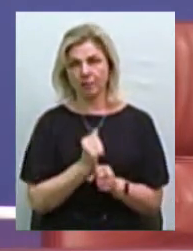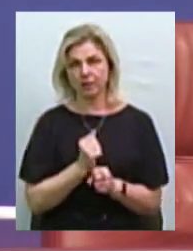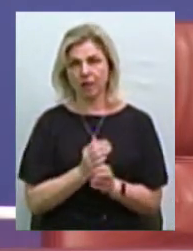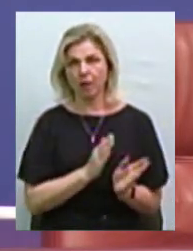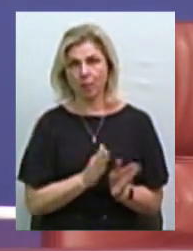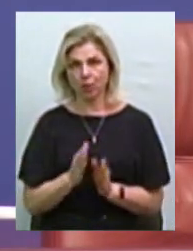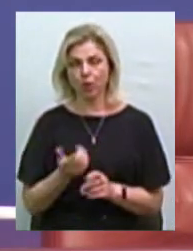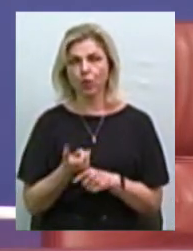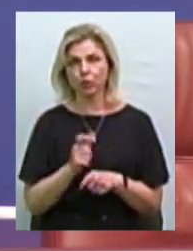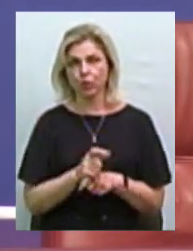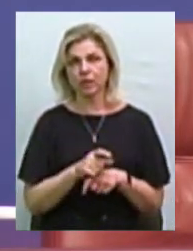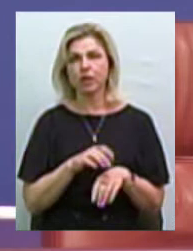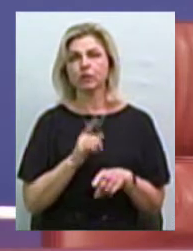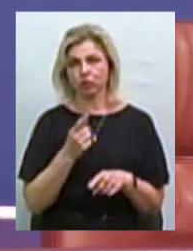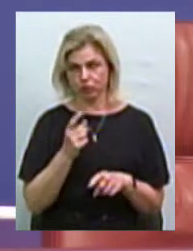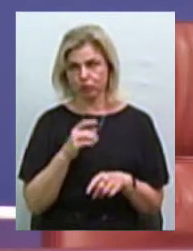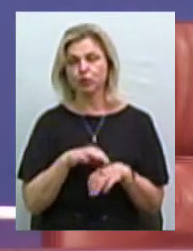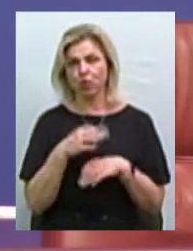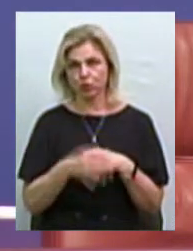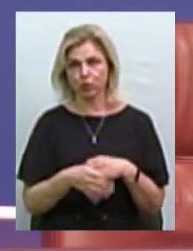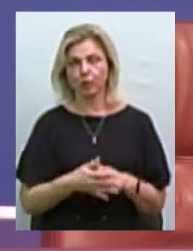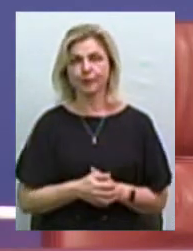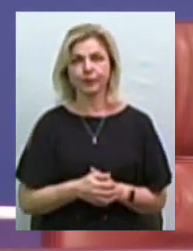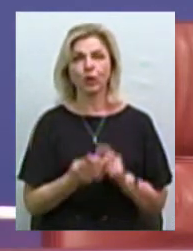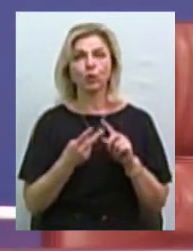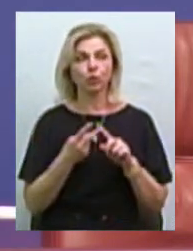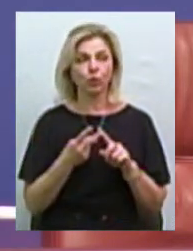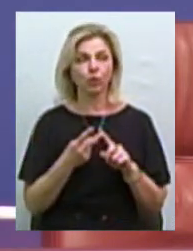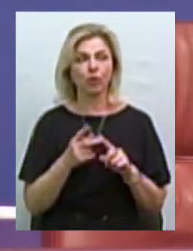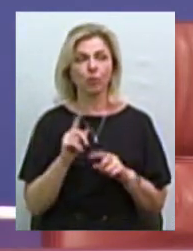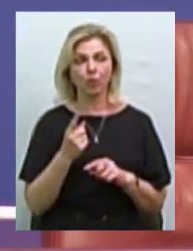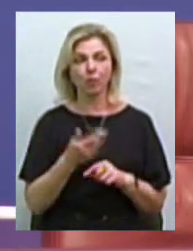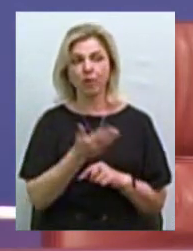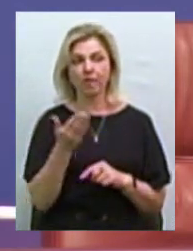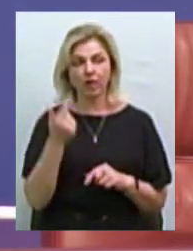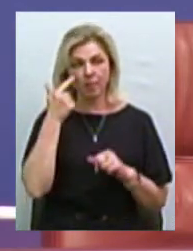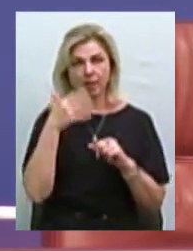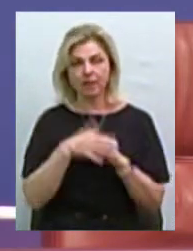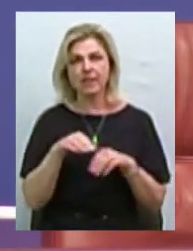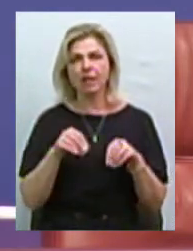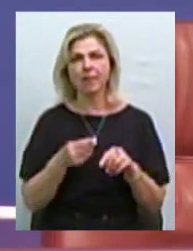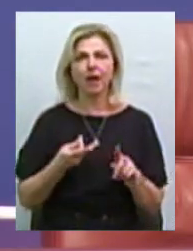швидко. Друге, тому що ви всі розумієте, там земельне рейдерство,